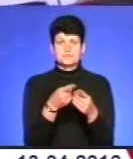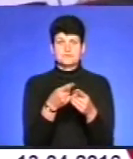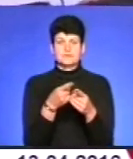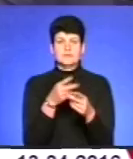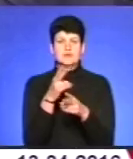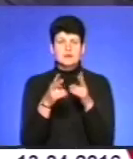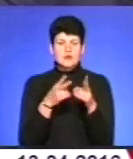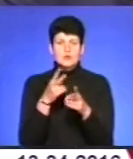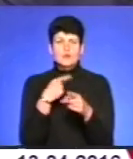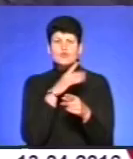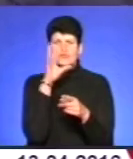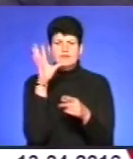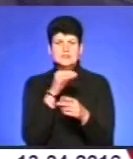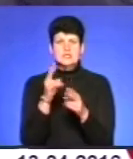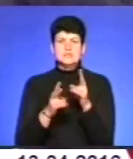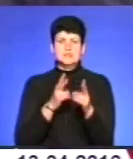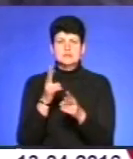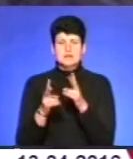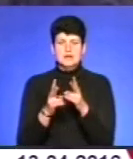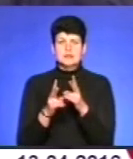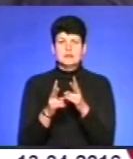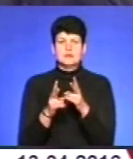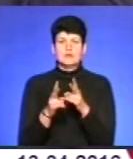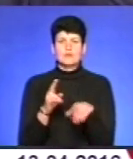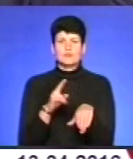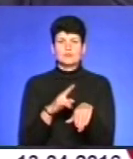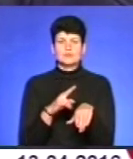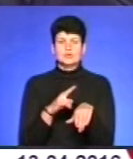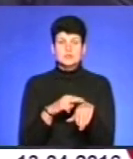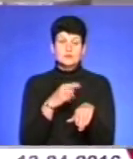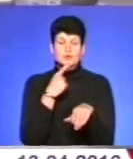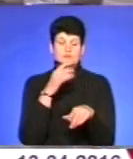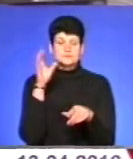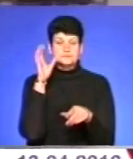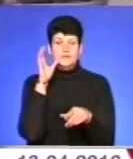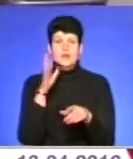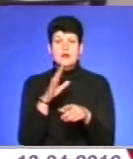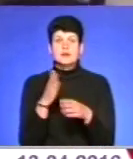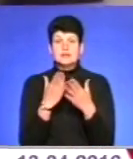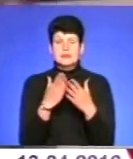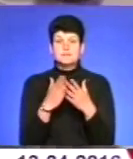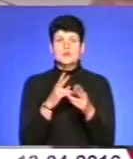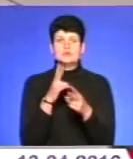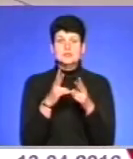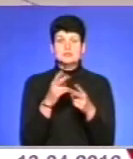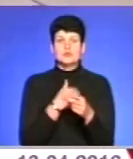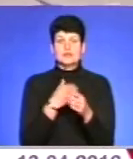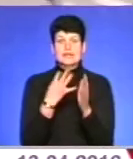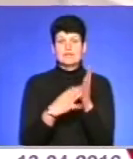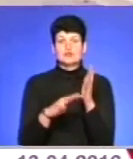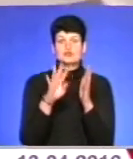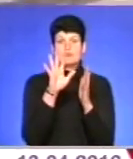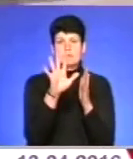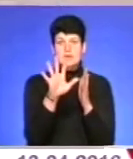Кажуть, що на усі скарги, на свій адрес у поліції реагують. А оскаржити порушники намагаються майже 95